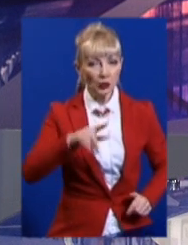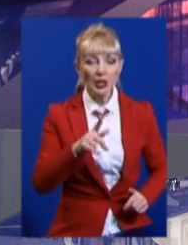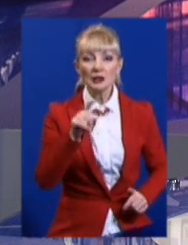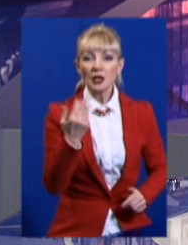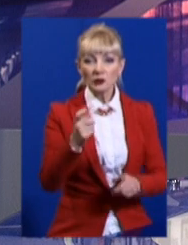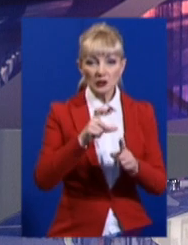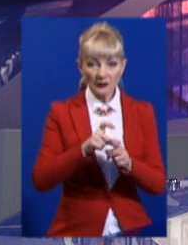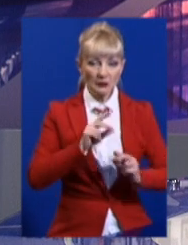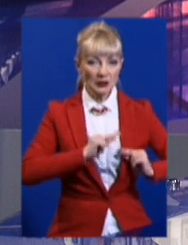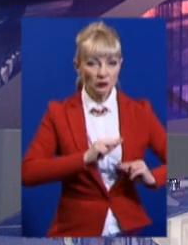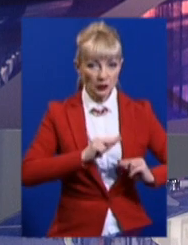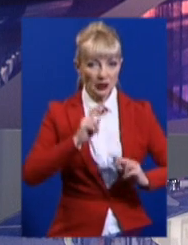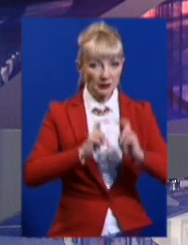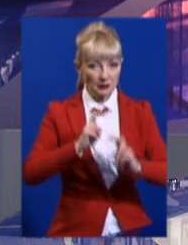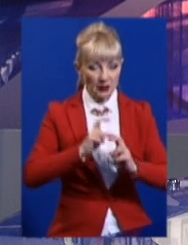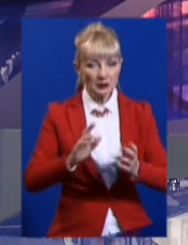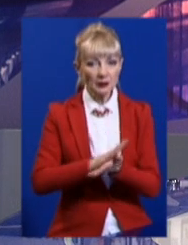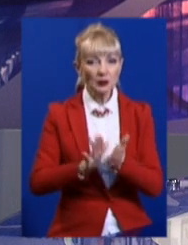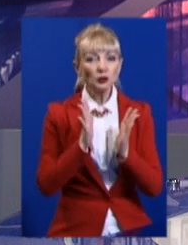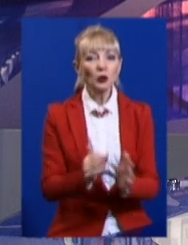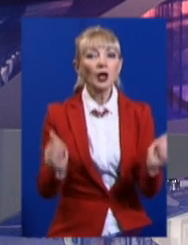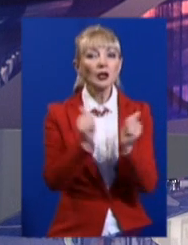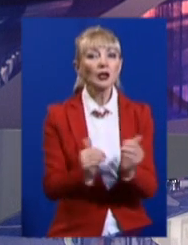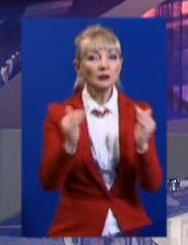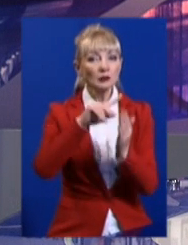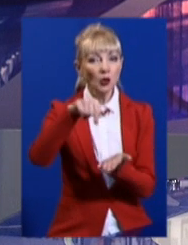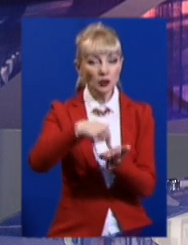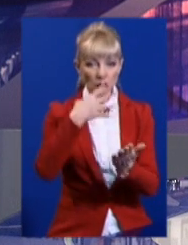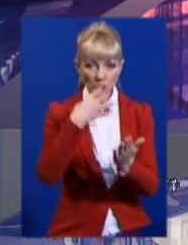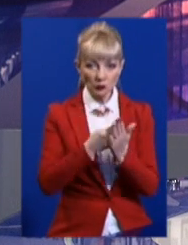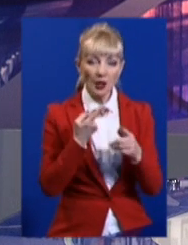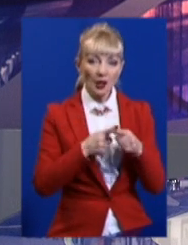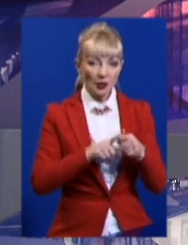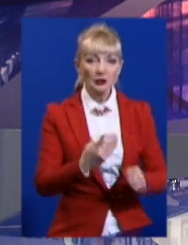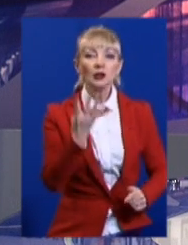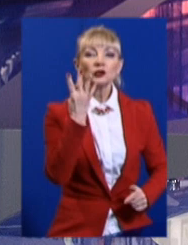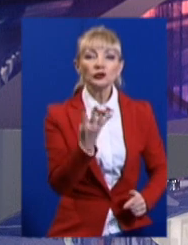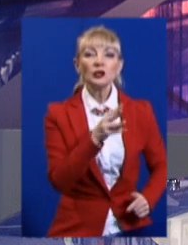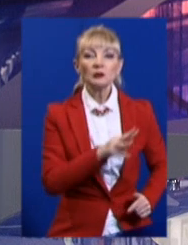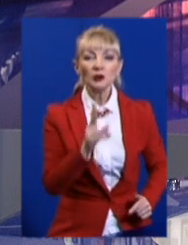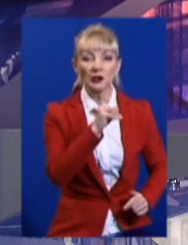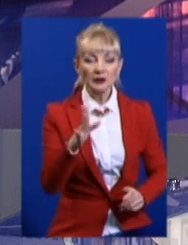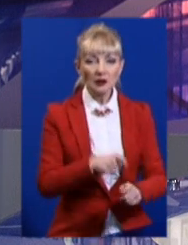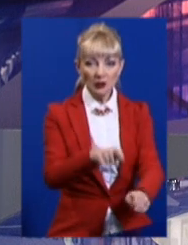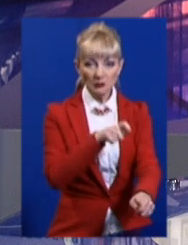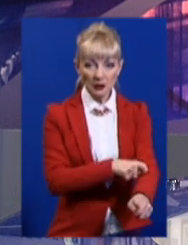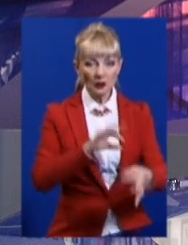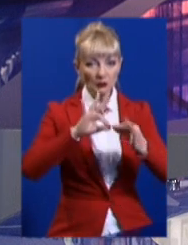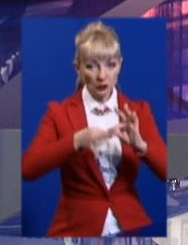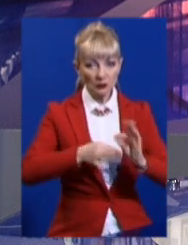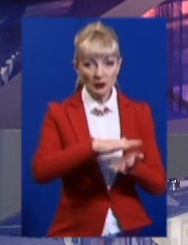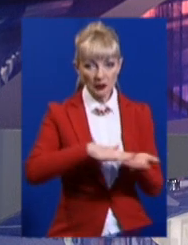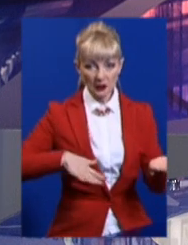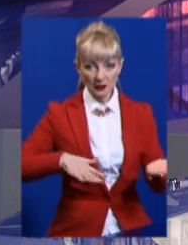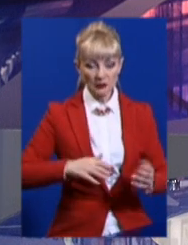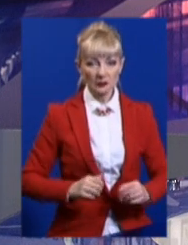працівники підприємства прибирають територію тільки біля будинків комунальної власності. Це майже 4 мільйони квадратних метрів. Подробиці далі.